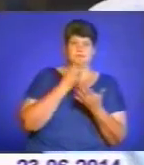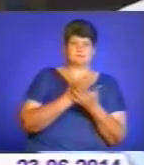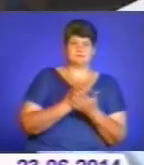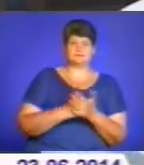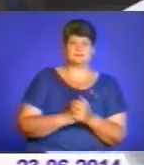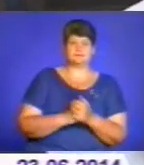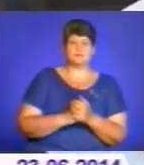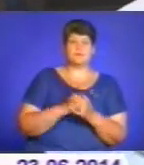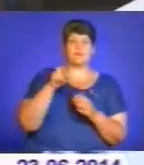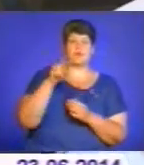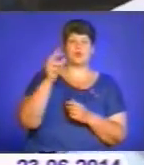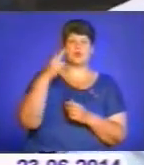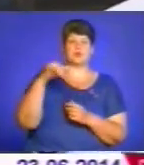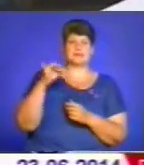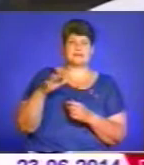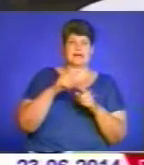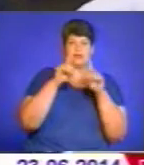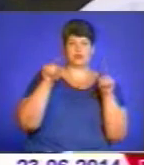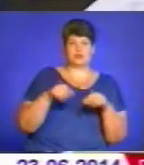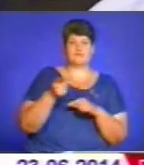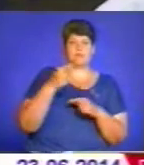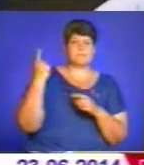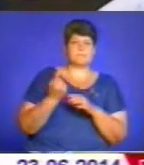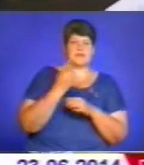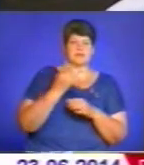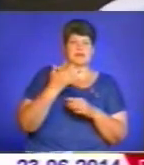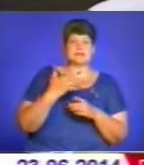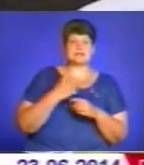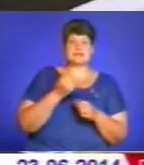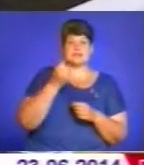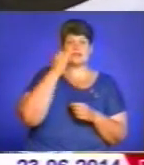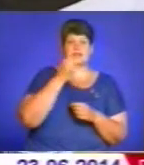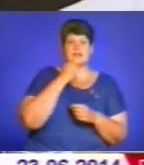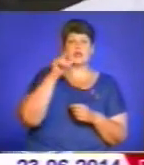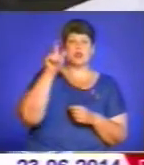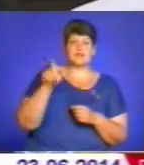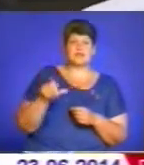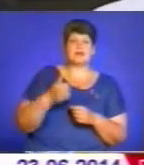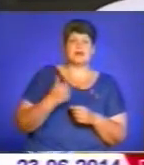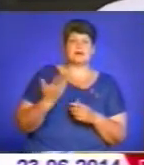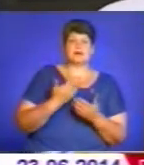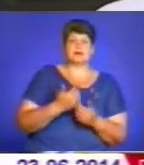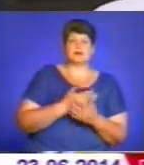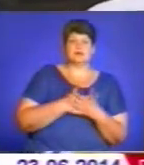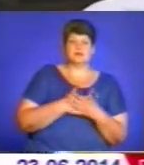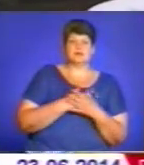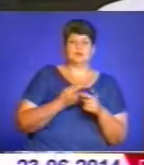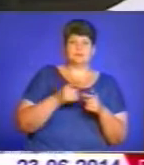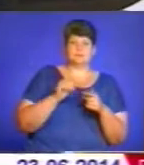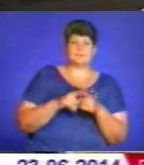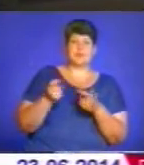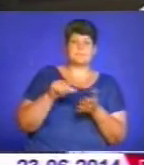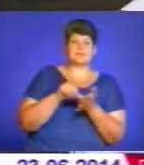Подільська ікона в Тернополі вперше. І завдяки ентузіасту, завдяки людині, яка одержима тим своїм бажанням, я